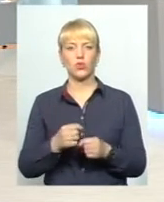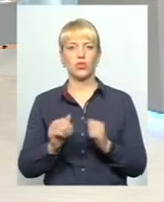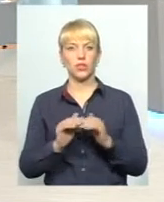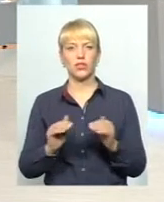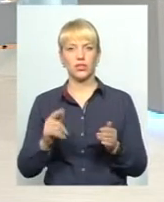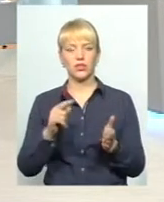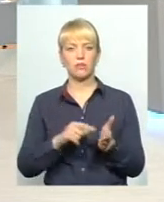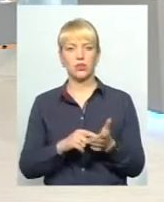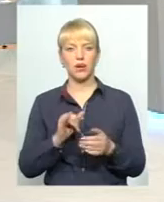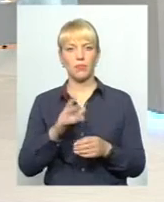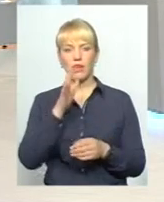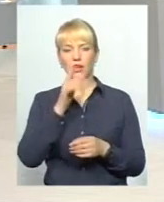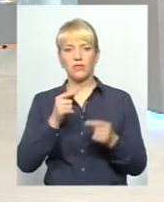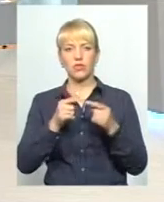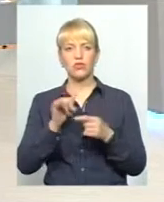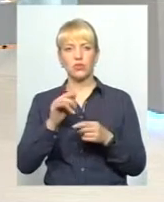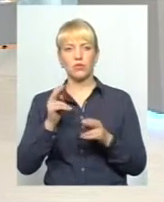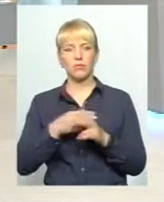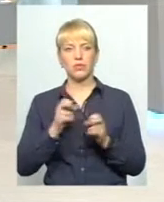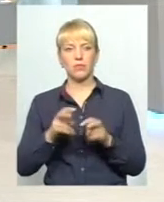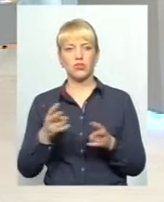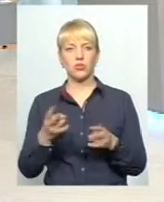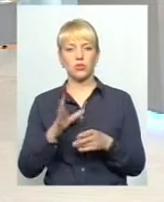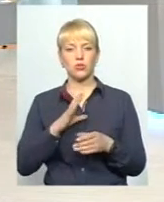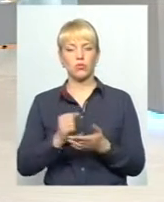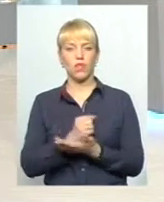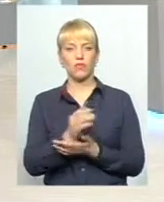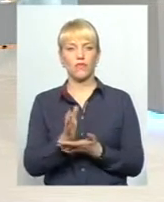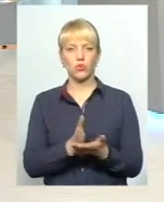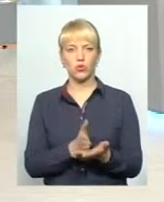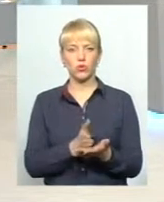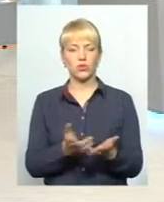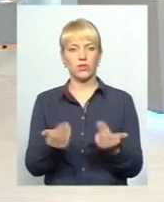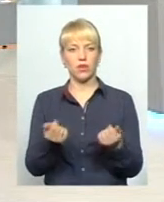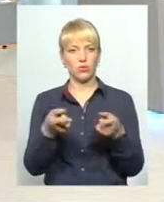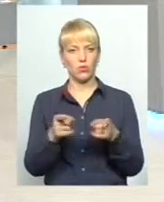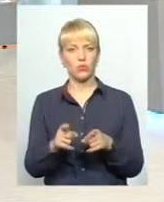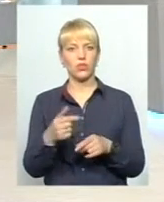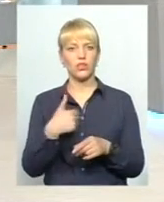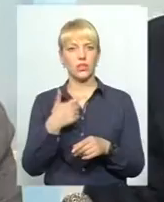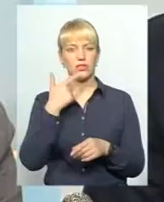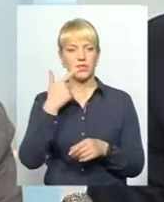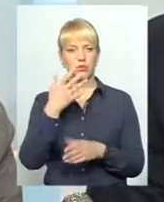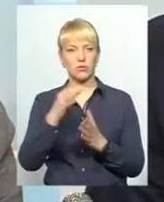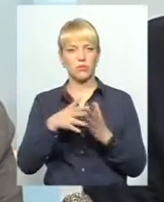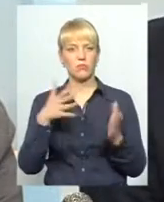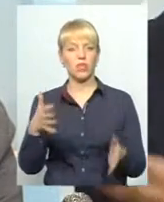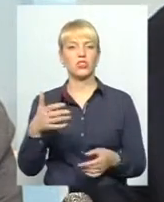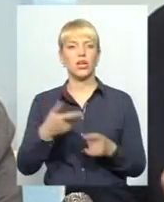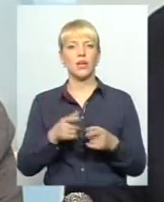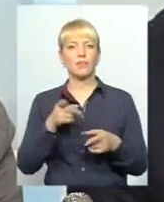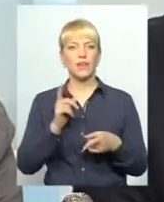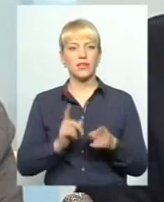і потрапили вчасно і безпечно, треба, щоб була інфраструктура. А я згоден. Я вам даже більше скажу. Насправді,